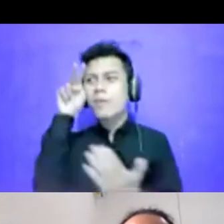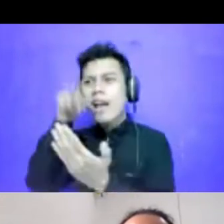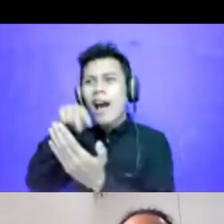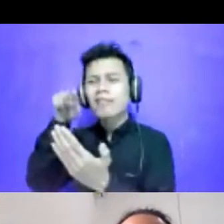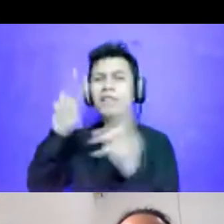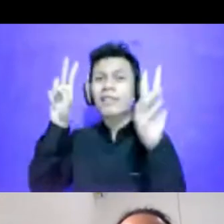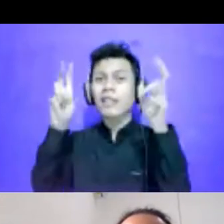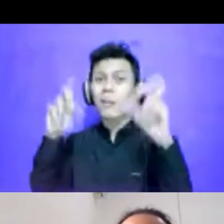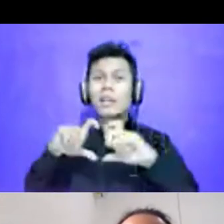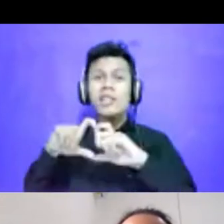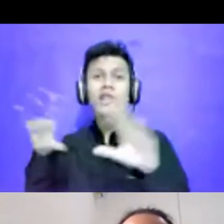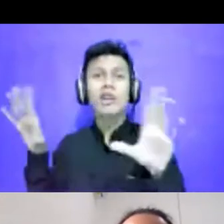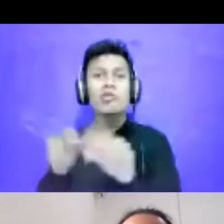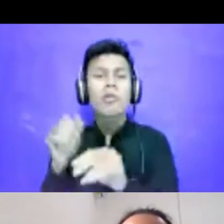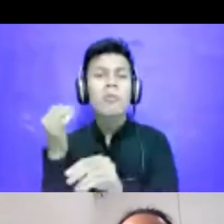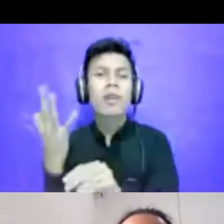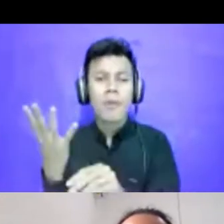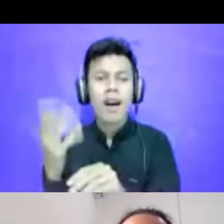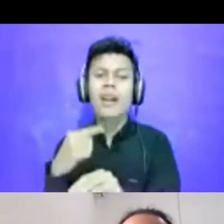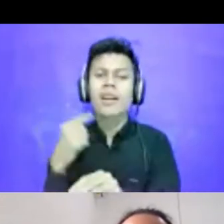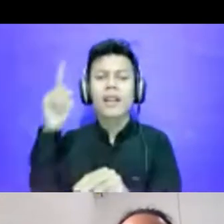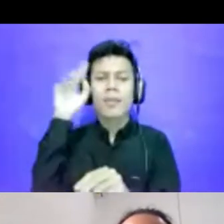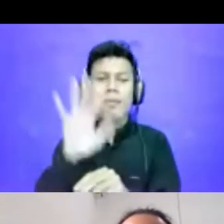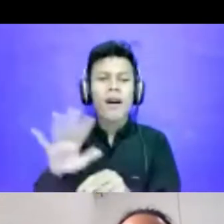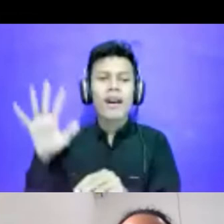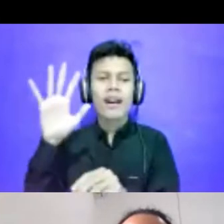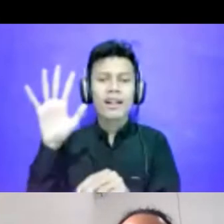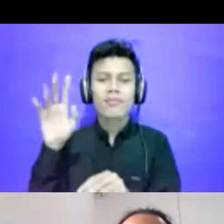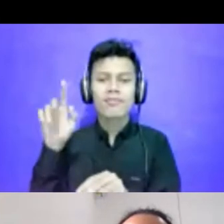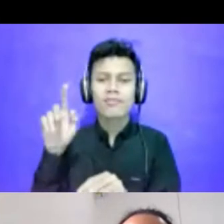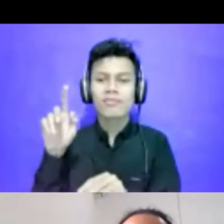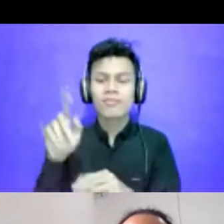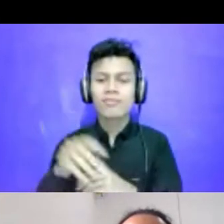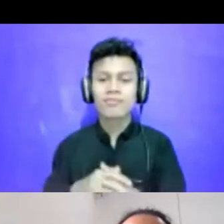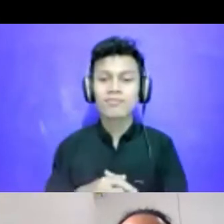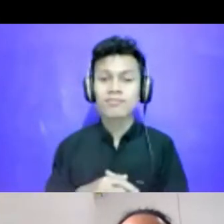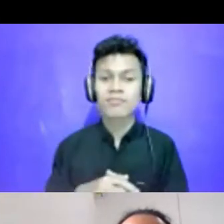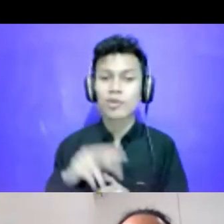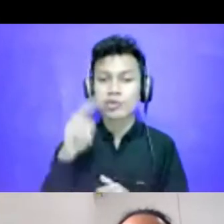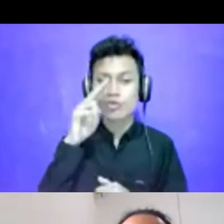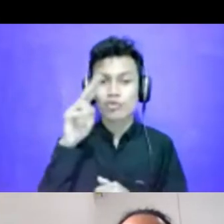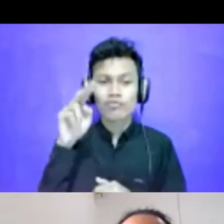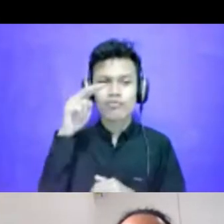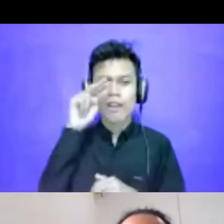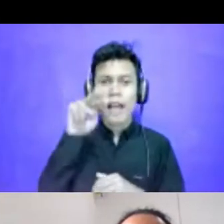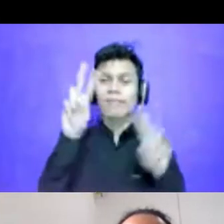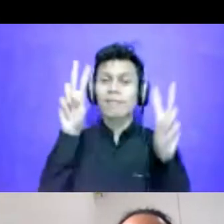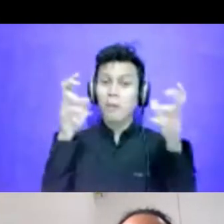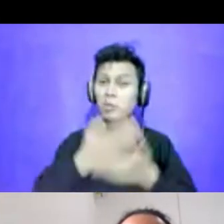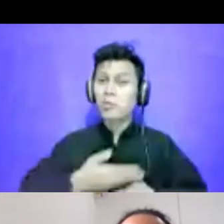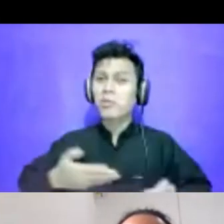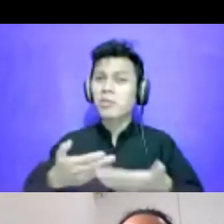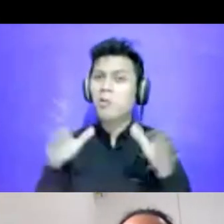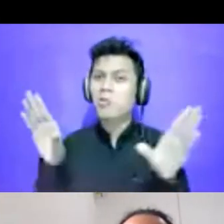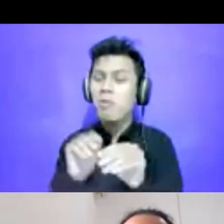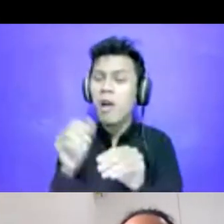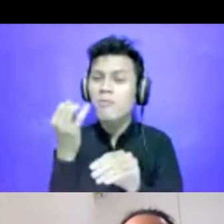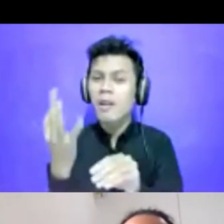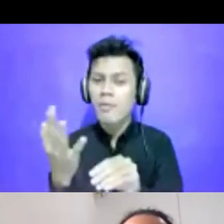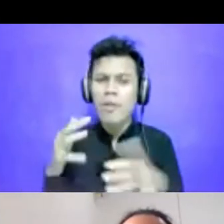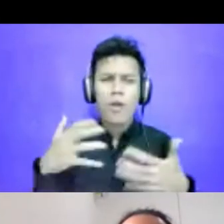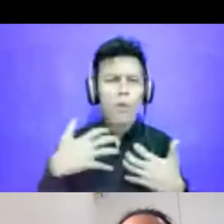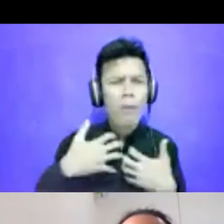ya, ada ininya ya, ada ekon-ekonnya begini, untuk melihat seberapa banyak tema sosial gitu. Yang